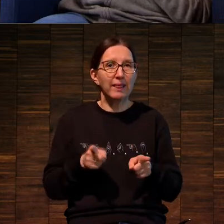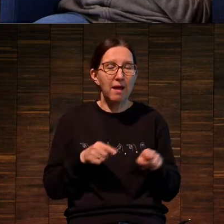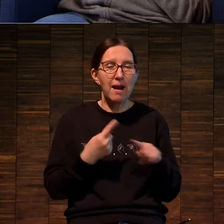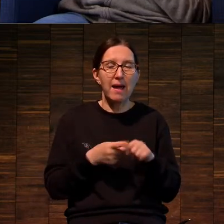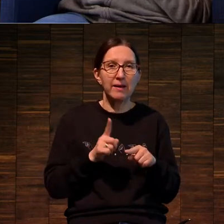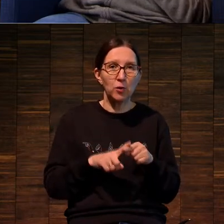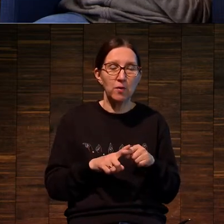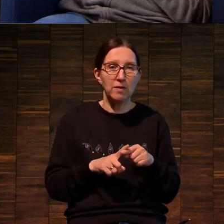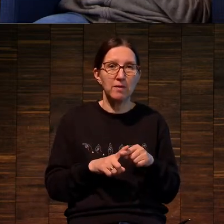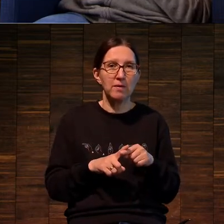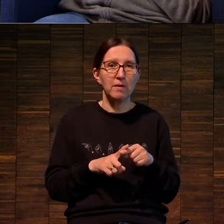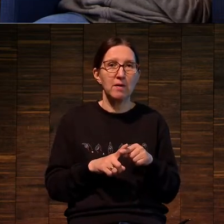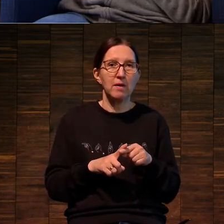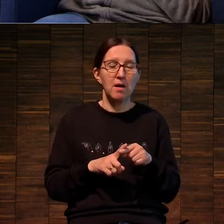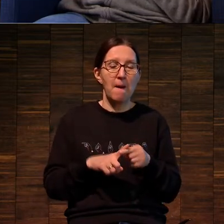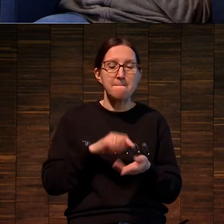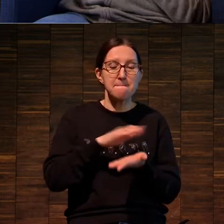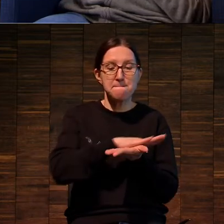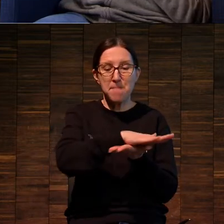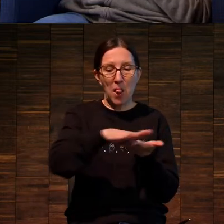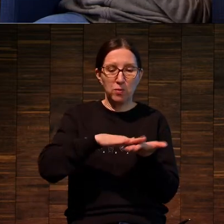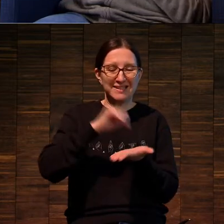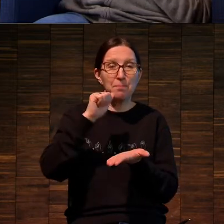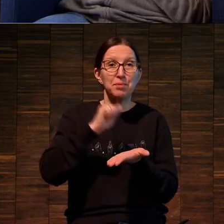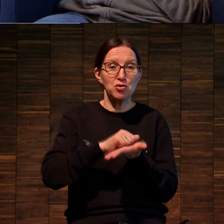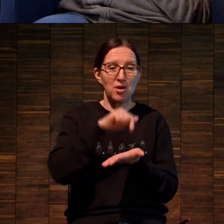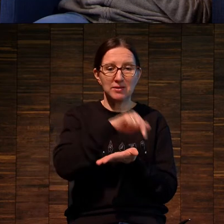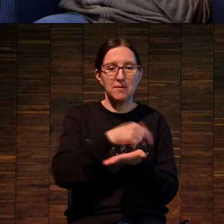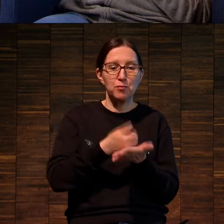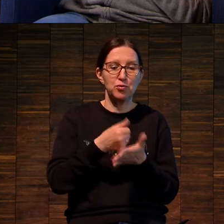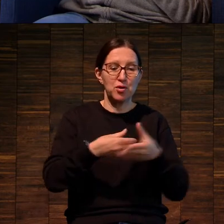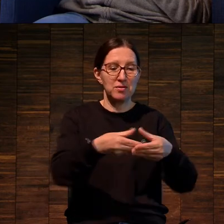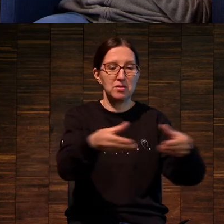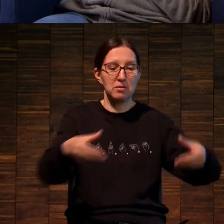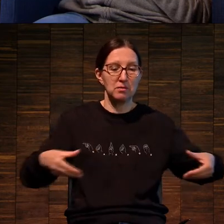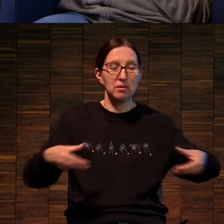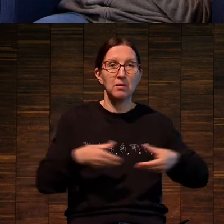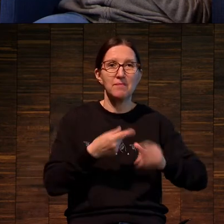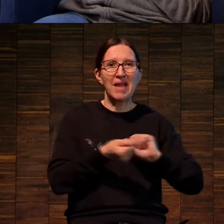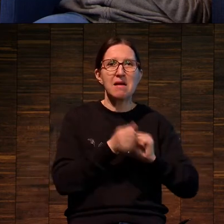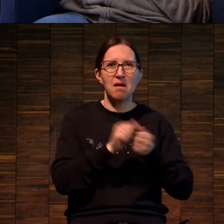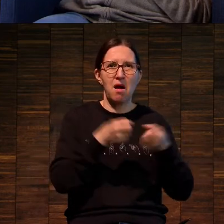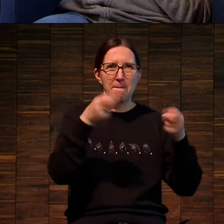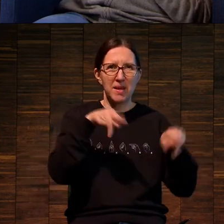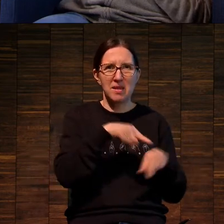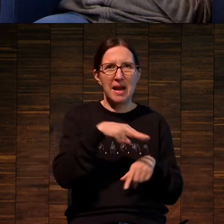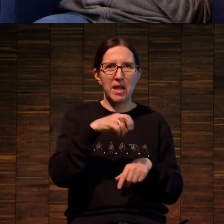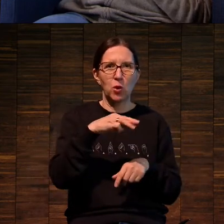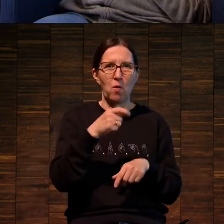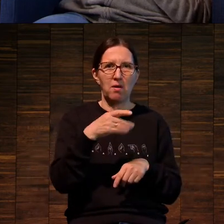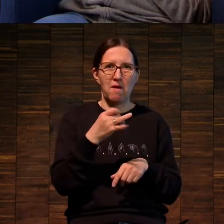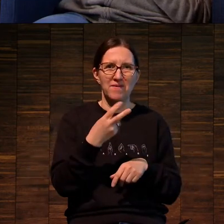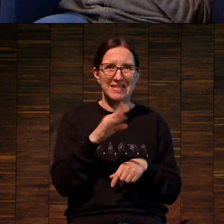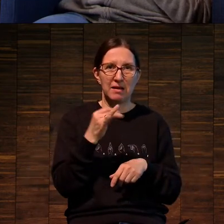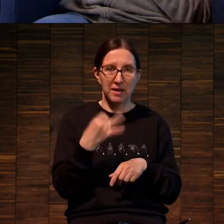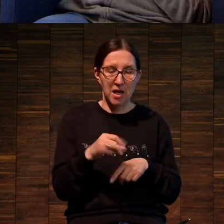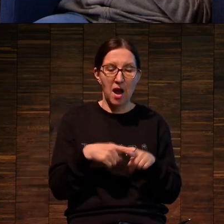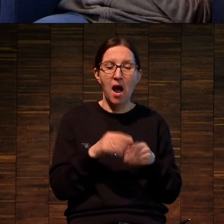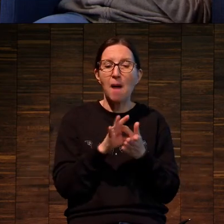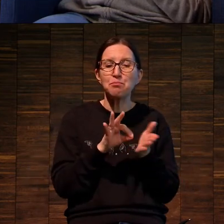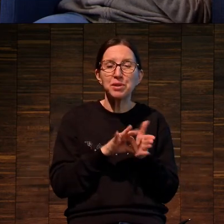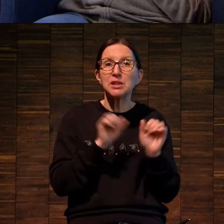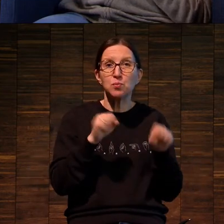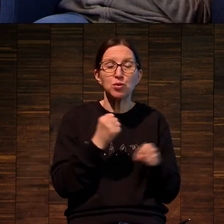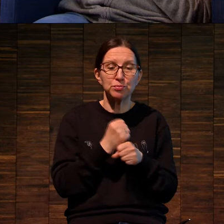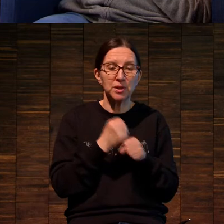это плоская печать, где в качестве матрицы используется литографский камень. Но по тому же принципу может